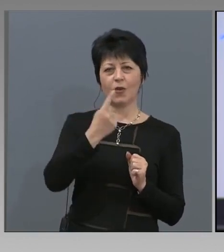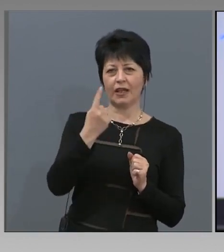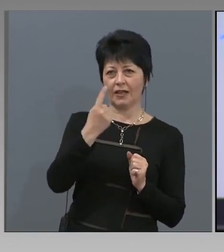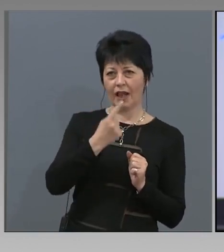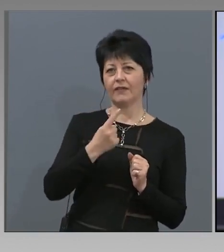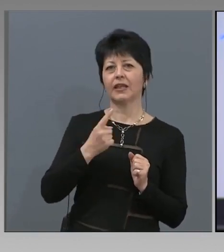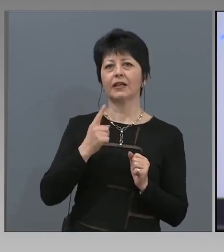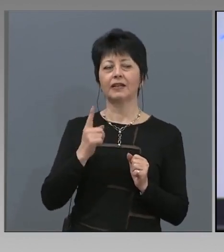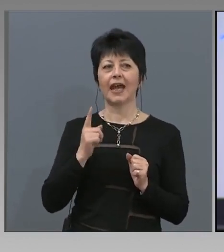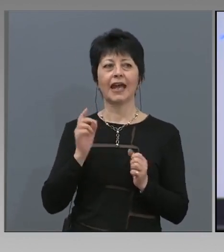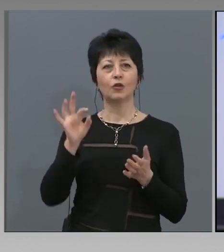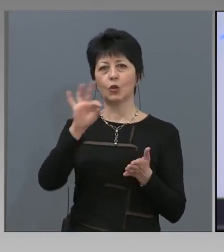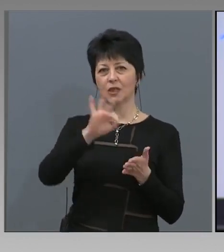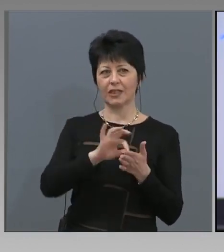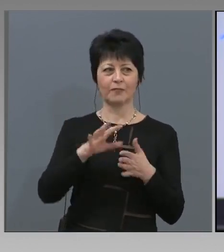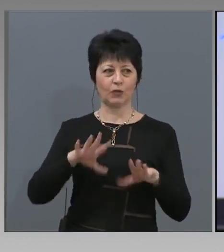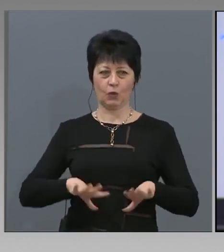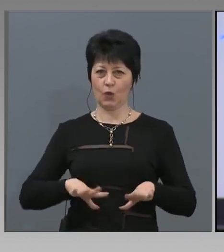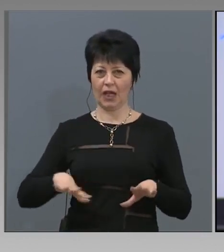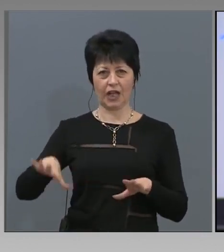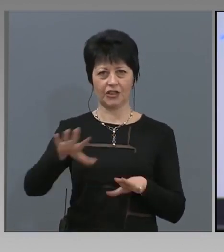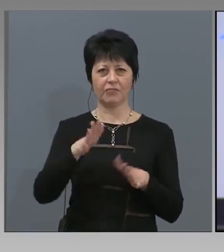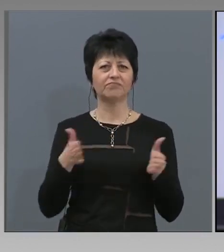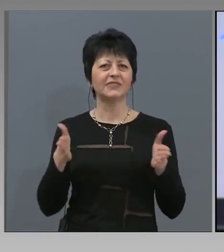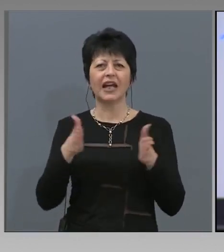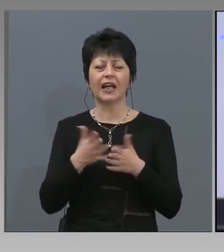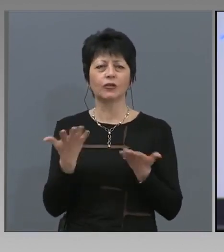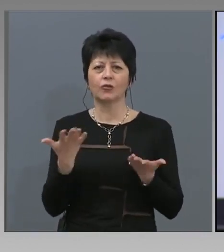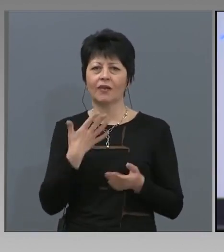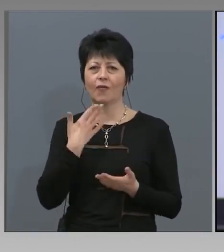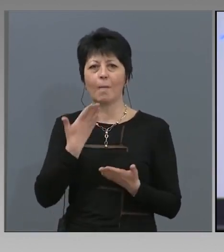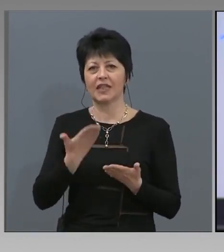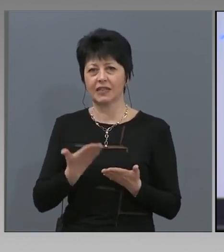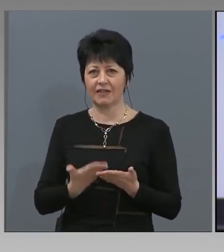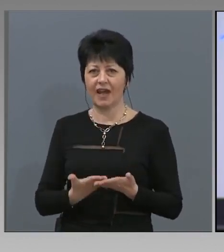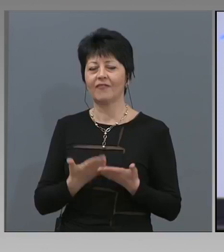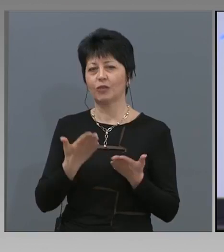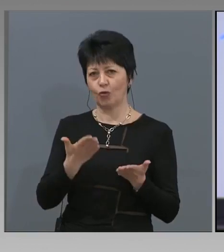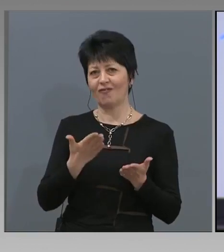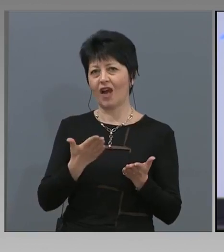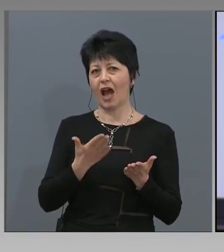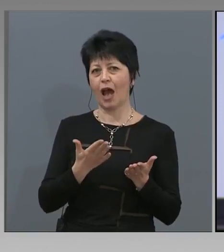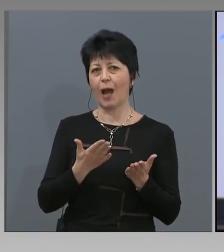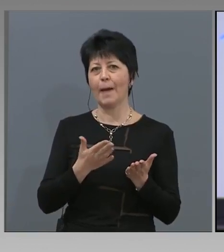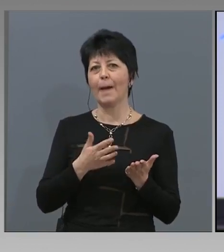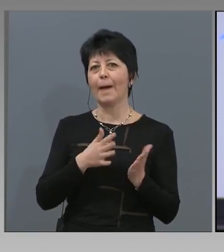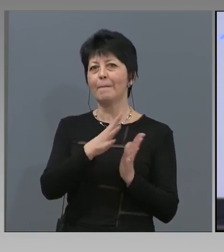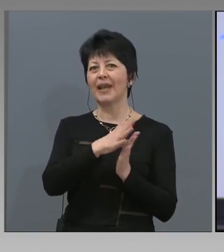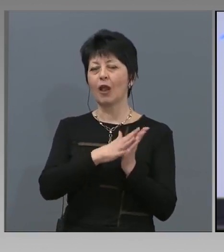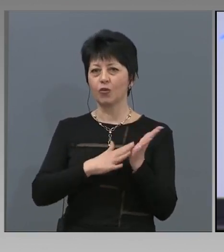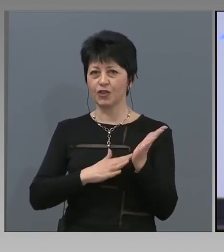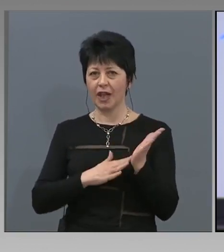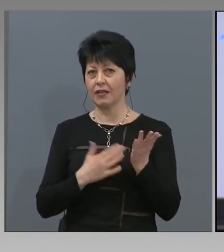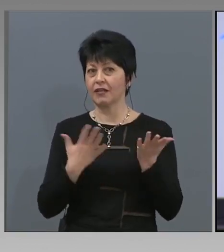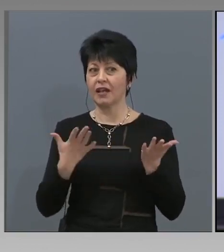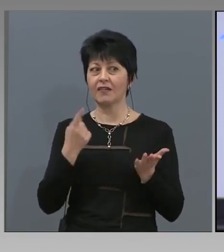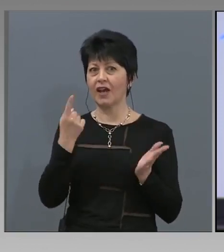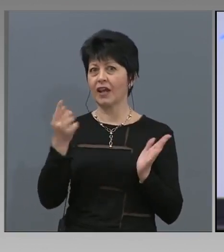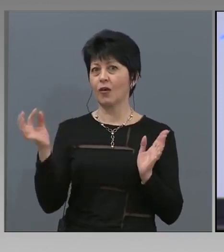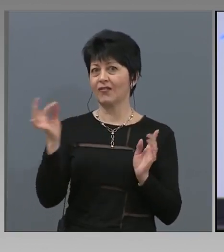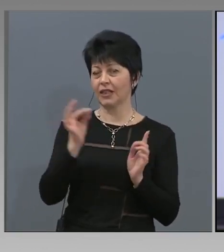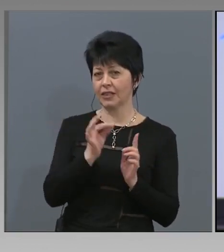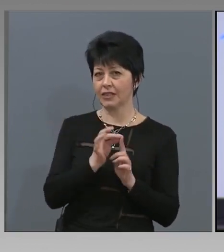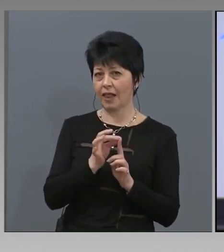за гражданите. Накратко, какво представлява мобилното приложение и каква е неговата цел.